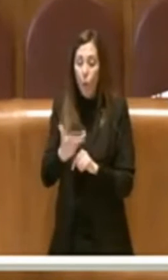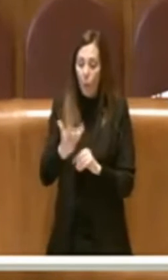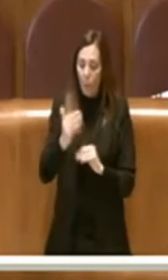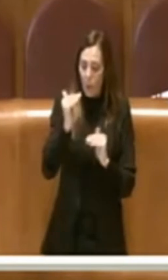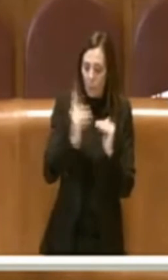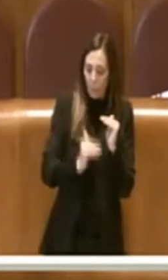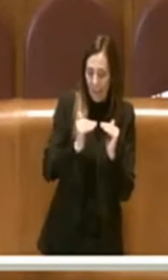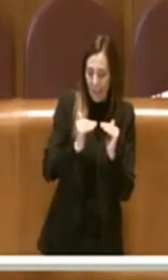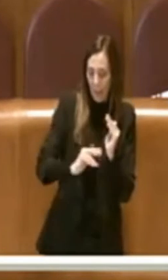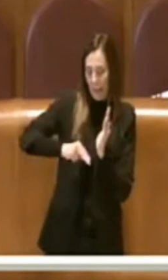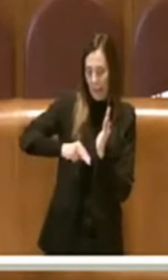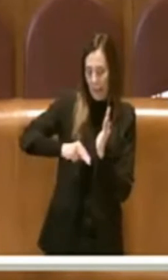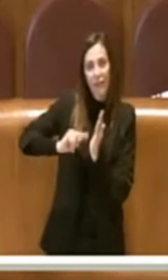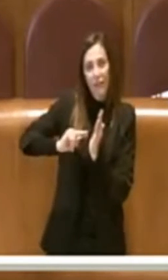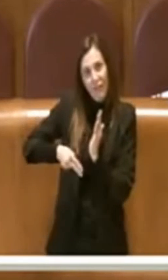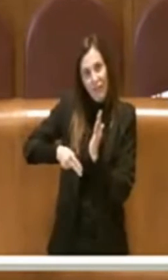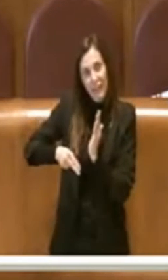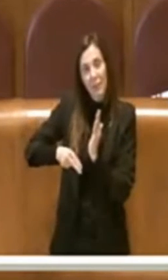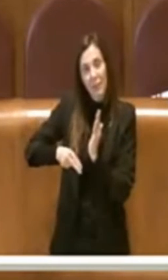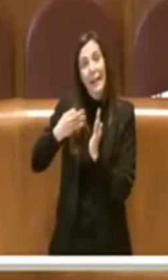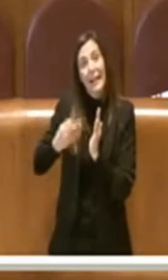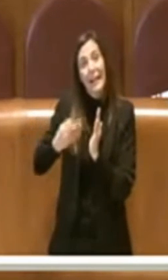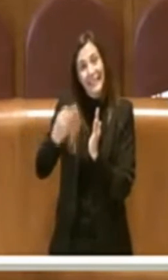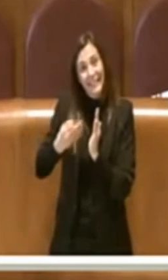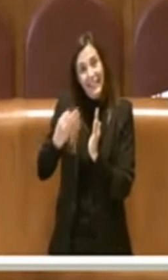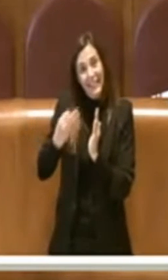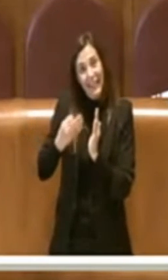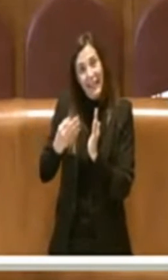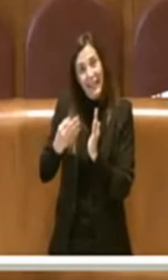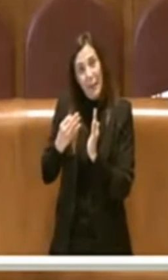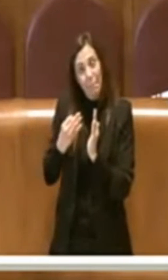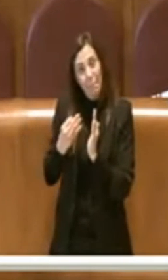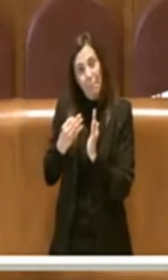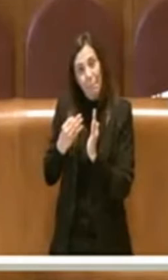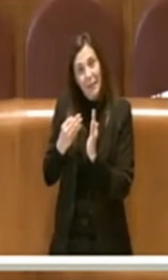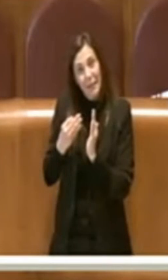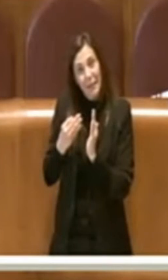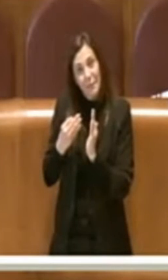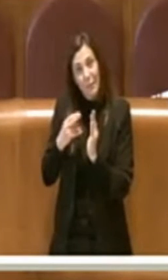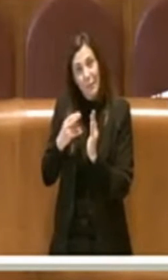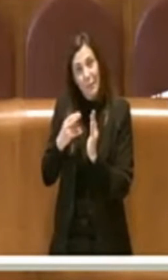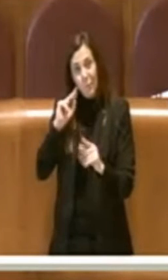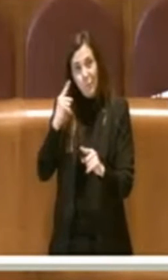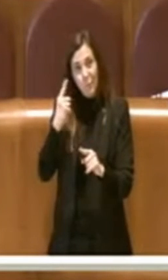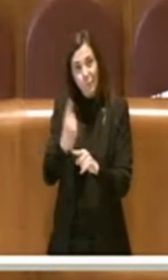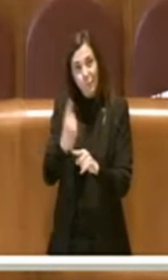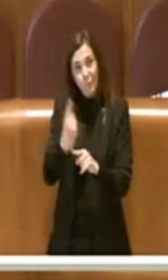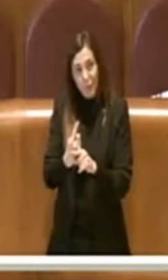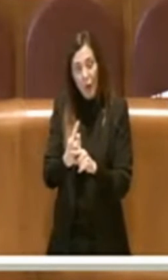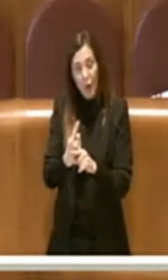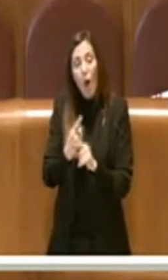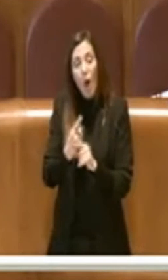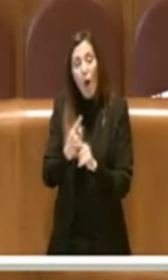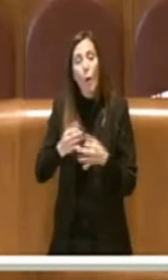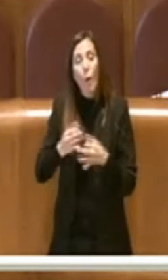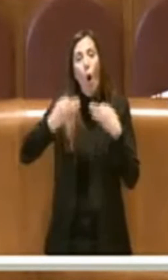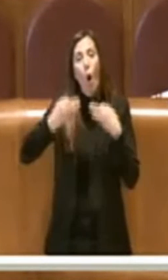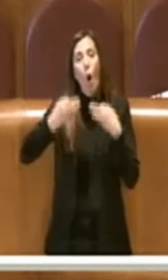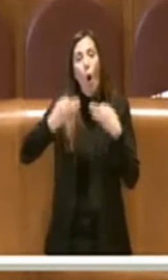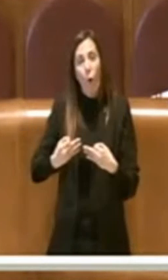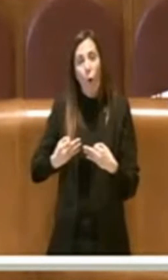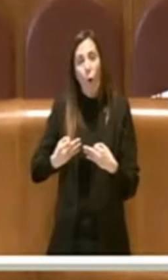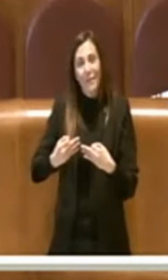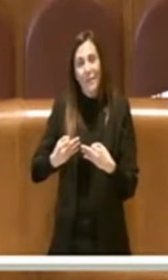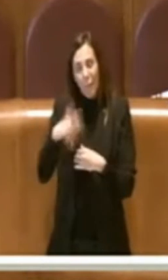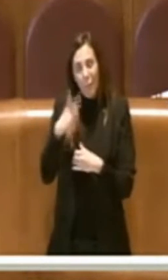minimo delle firme che è sempre comunque rimasto in conformità con quello che